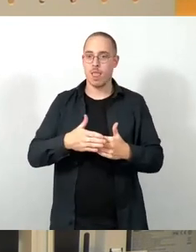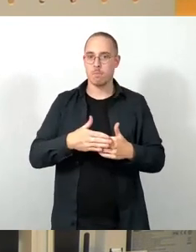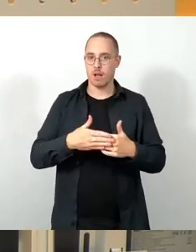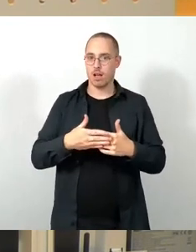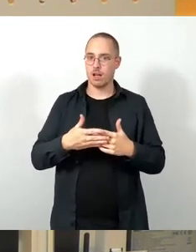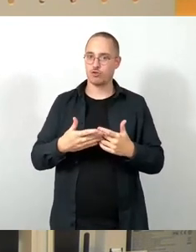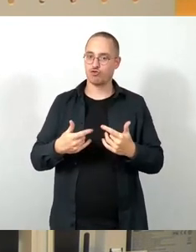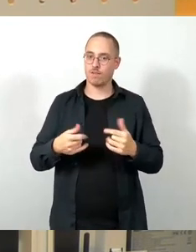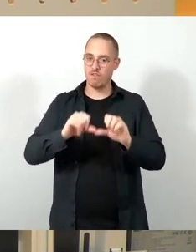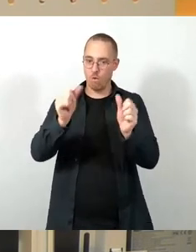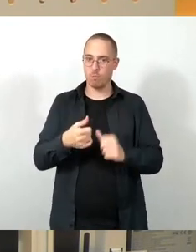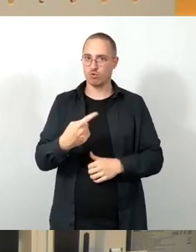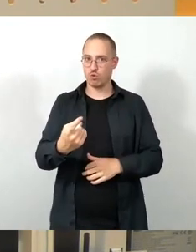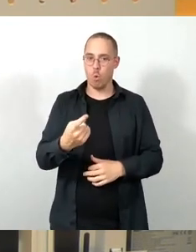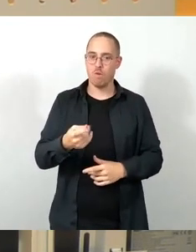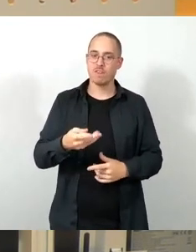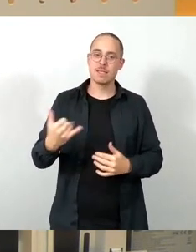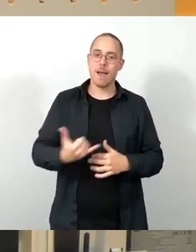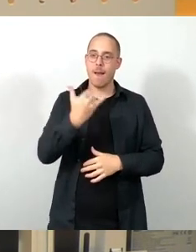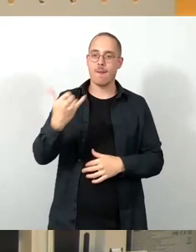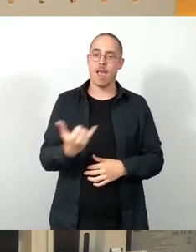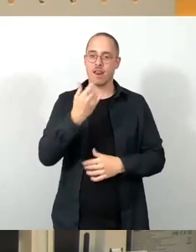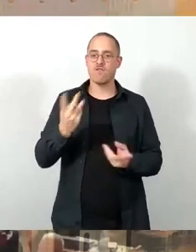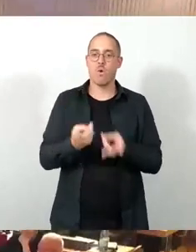oberen fünfstelligen Bereich. Danke fürs Zuhören.